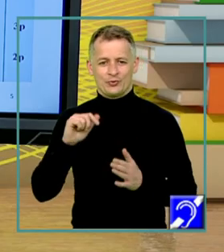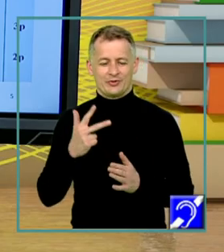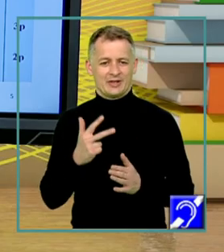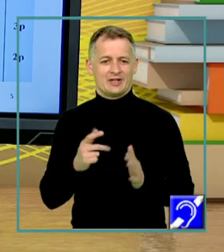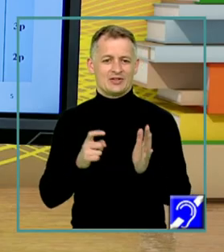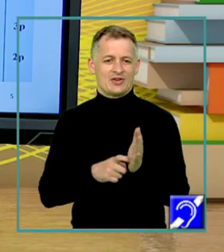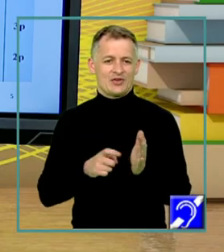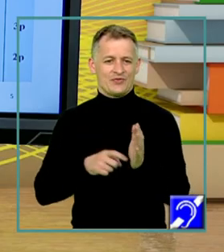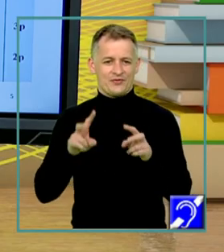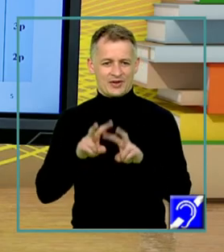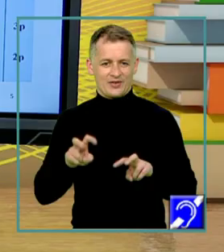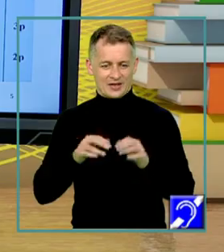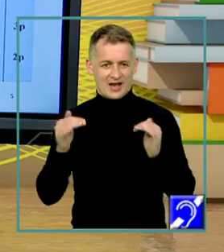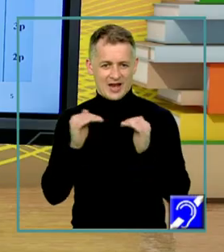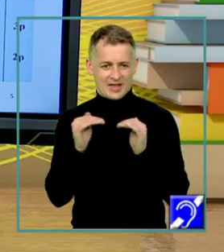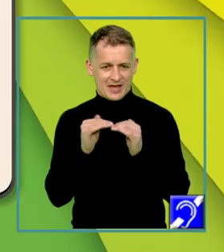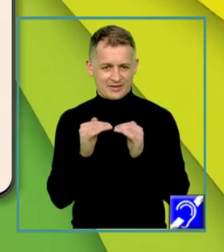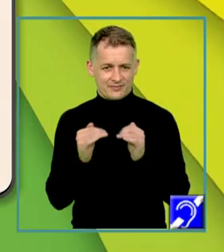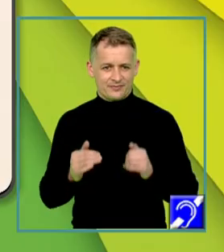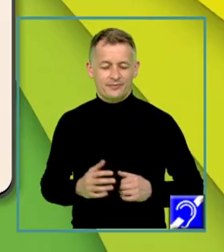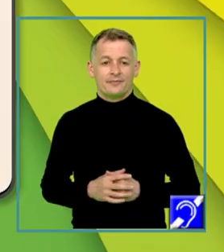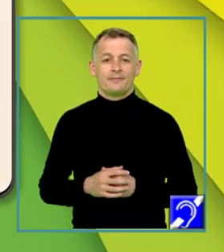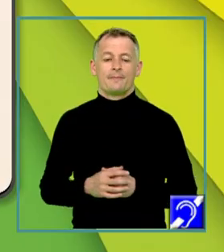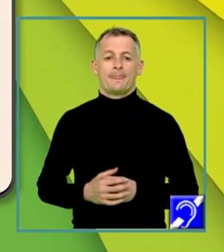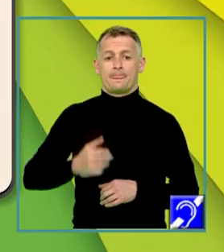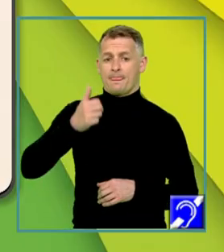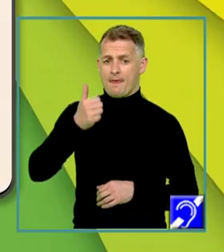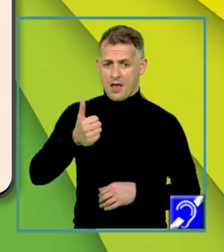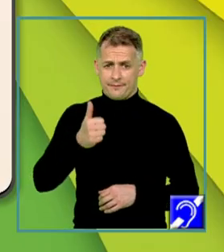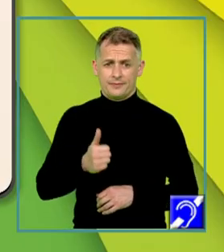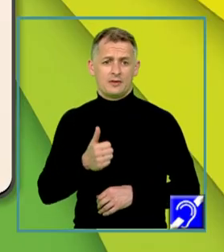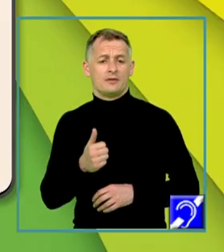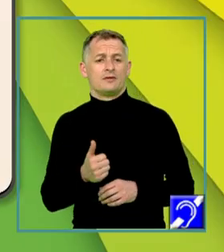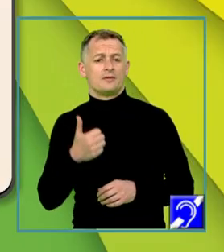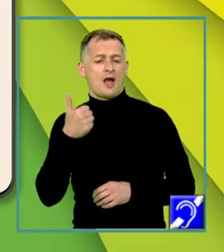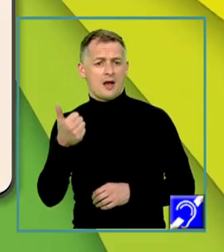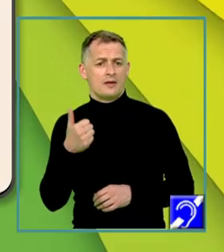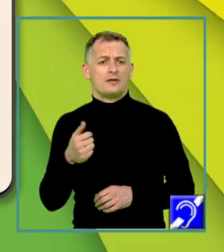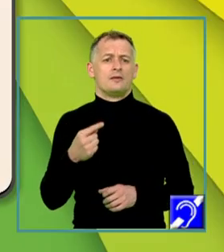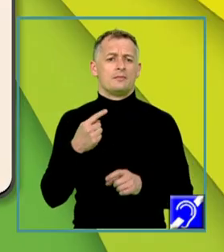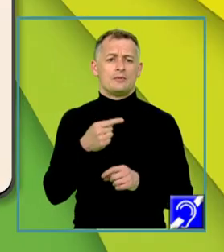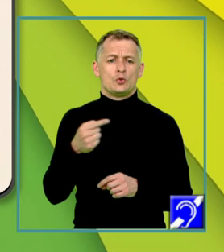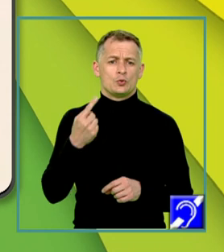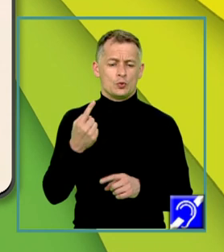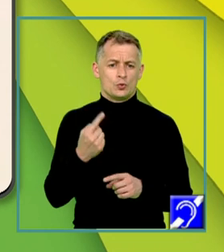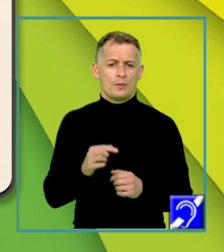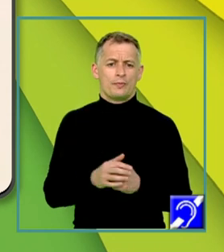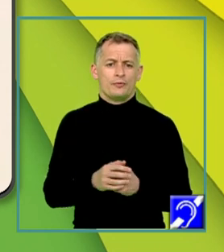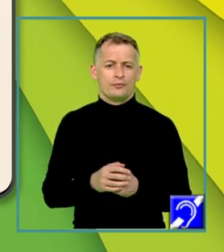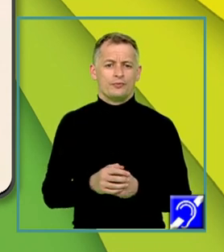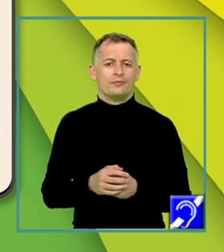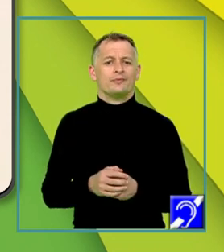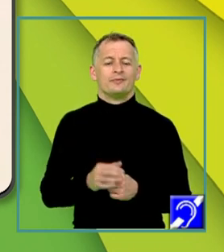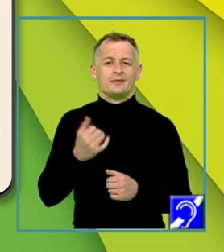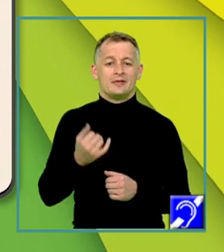verificarea egalității A de A minus 1 plus A de A plus